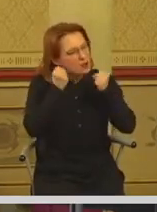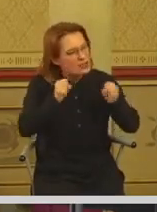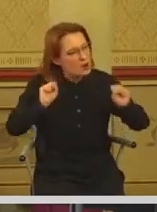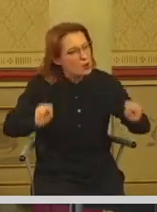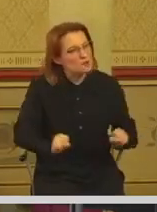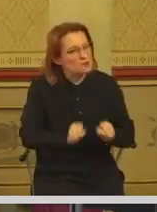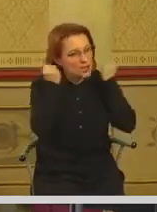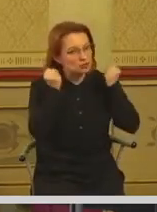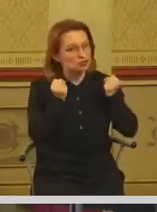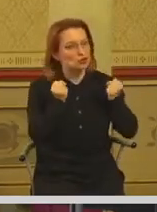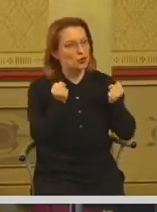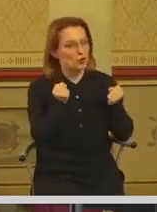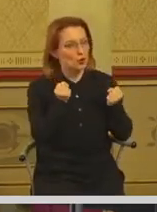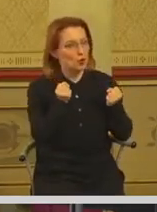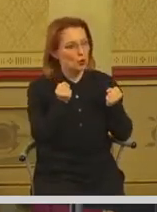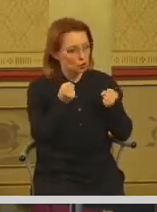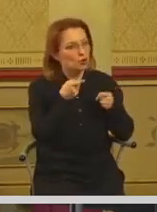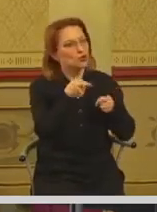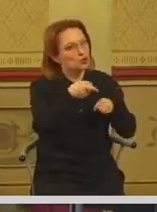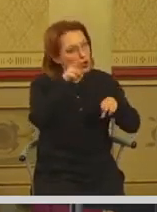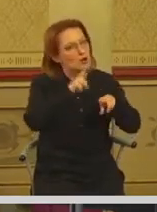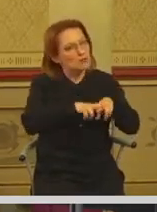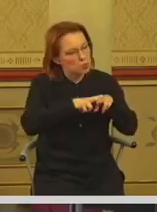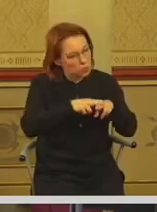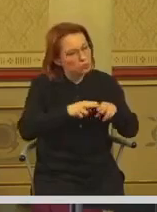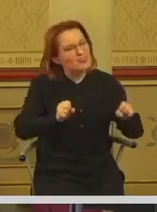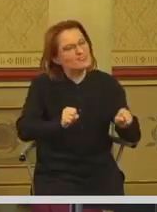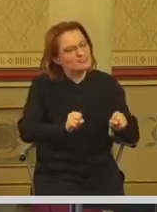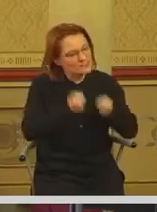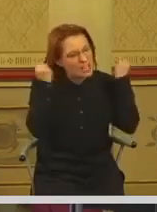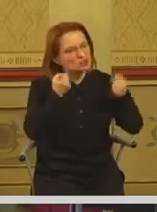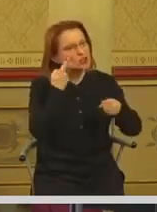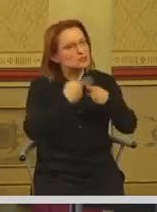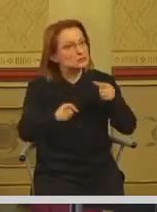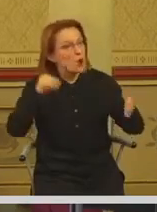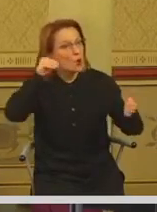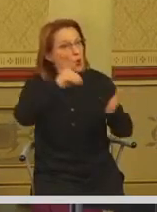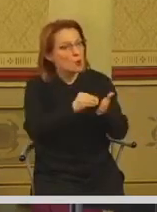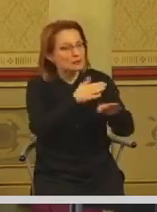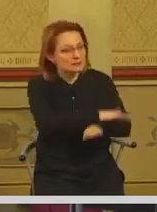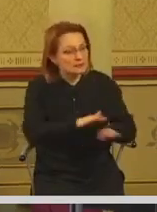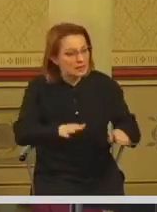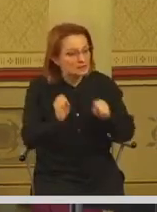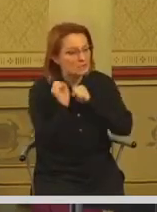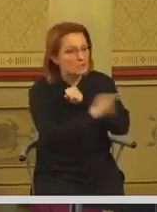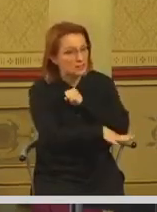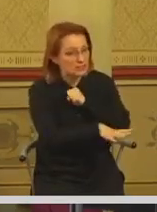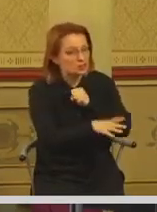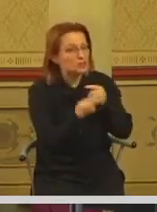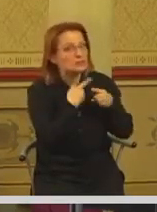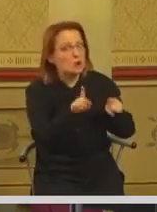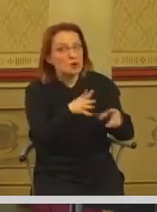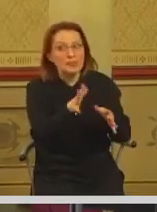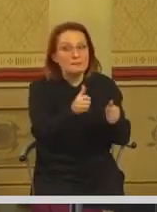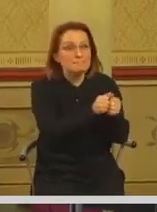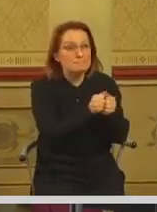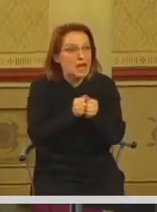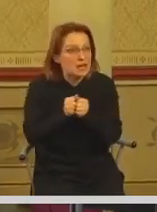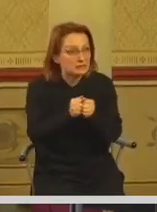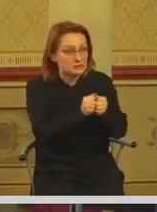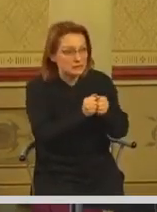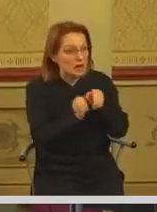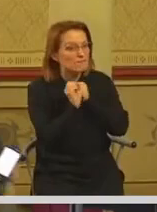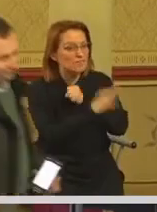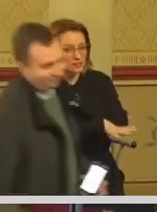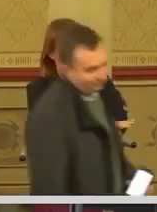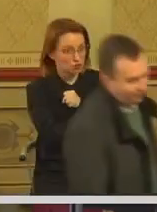Biće teška za upis djece u Vrtiću, jer je premalo mjesta. Dakle, toliko